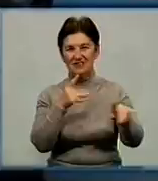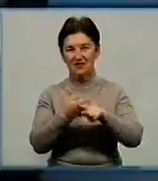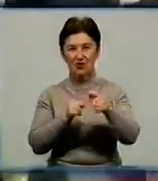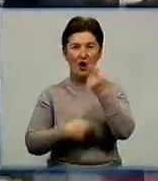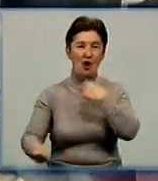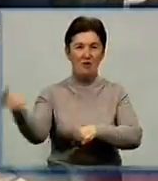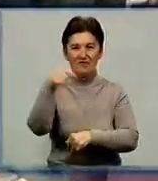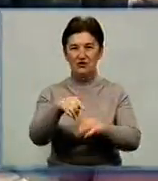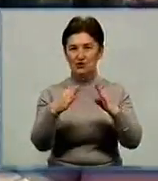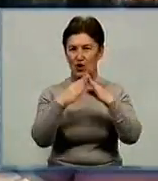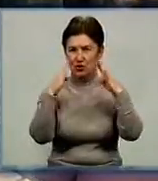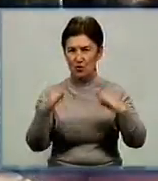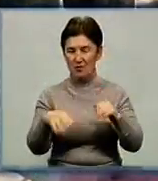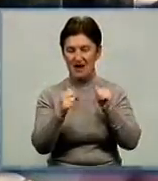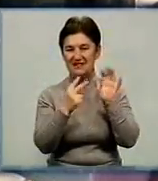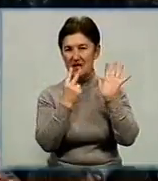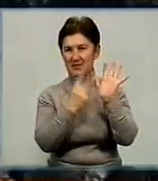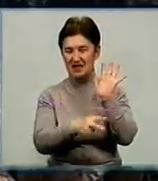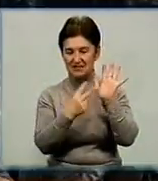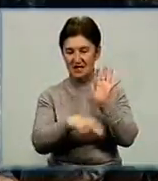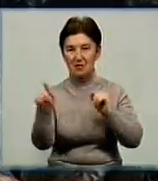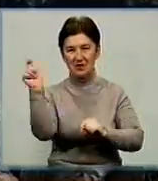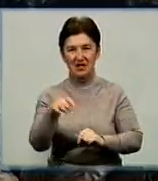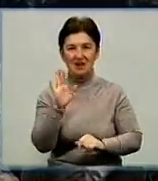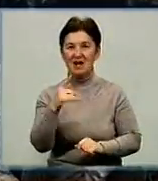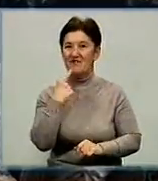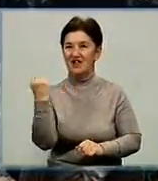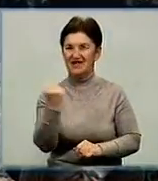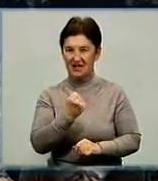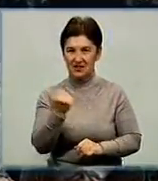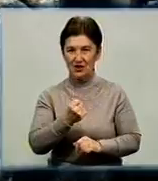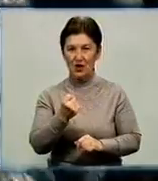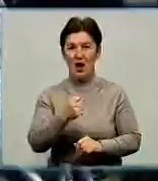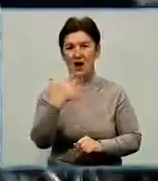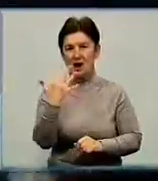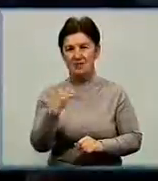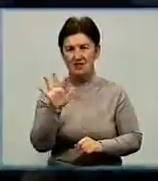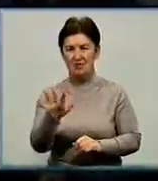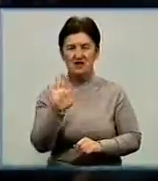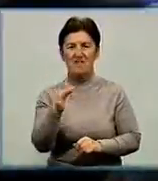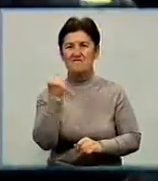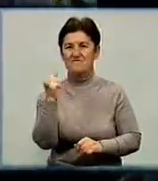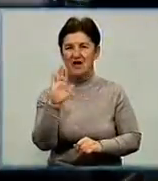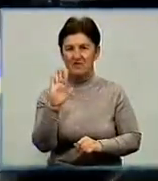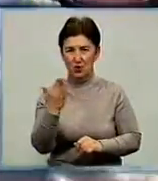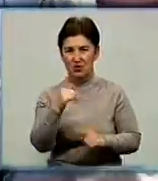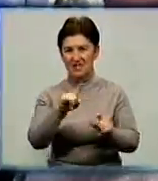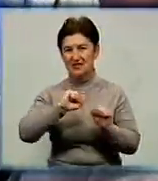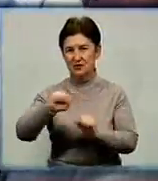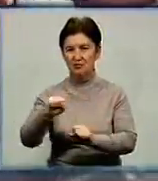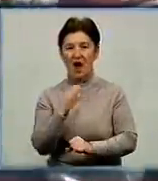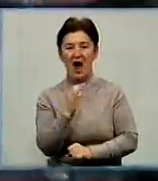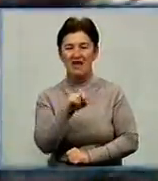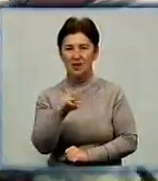додому. 70 захисників приїхали ще в неділю, ще 85 – у вівторок. За інформацією заступника очільника області Віти